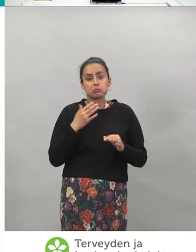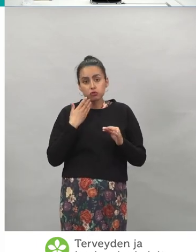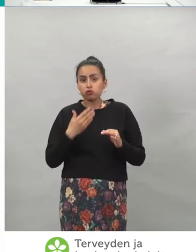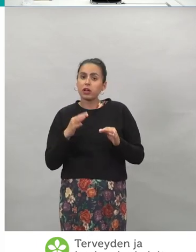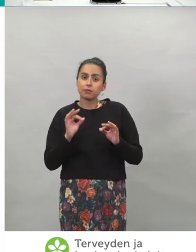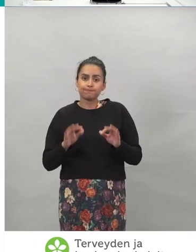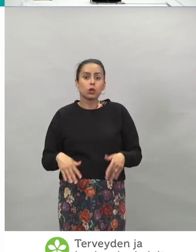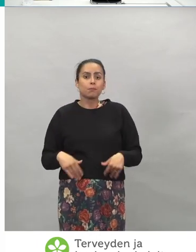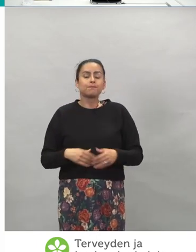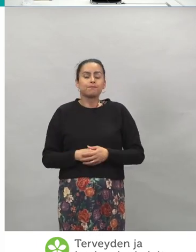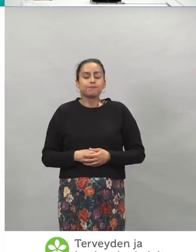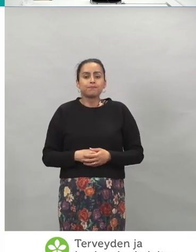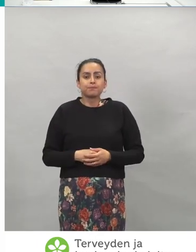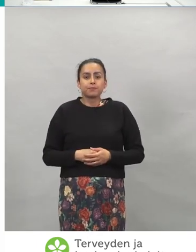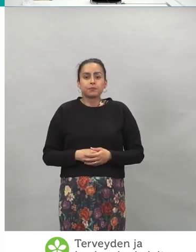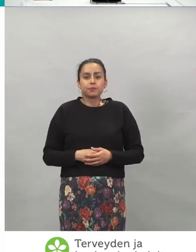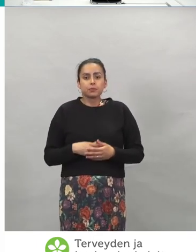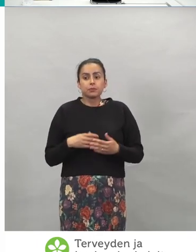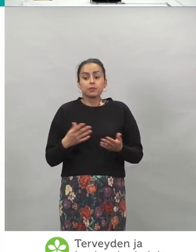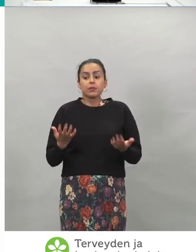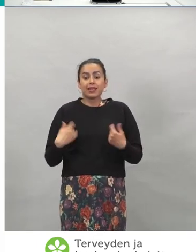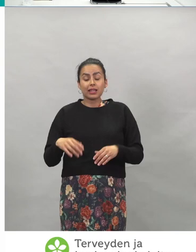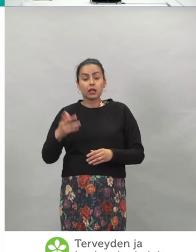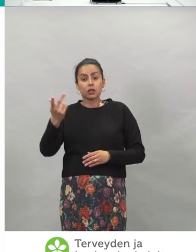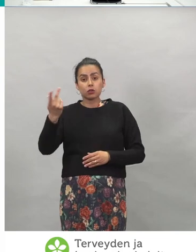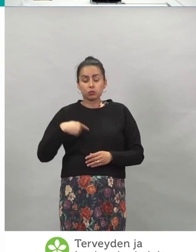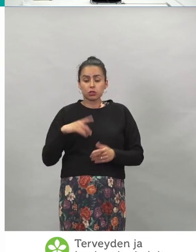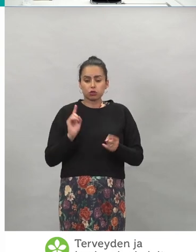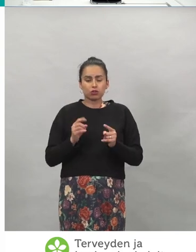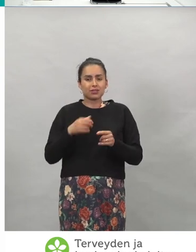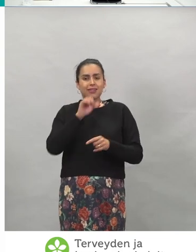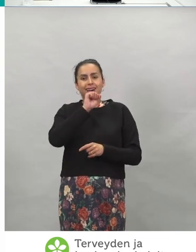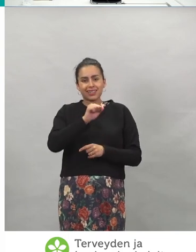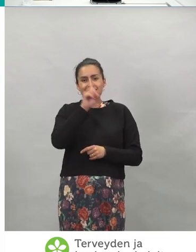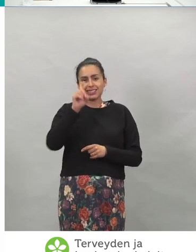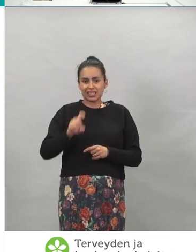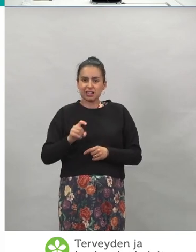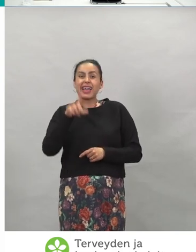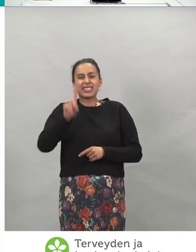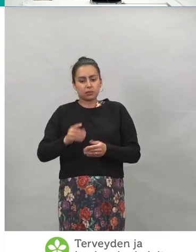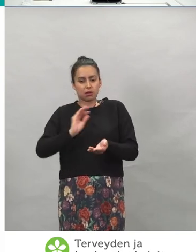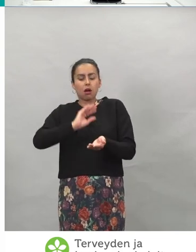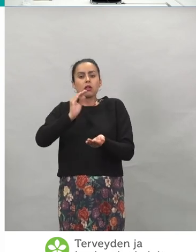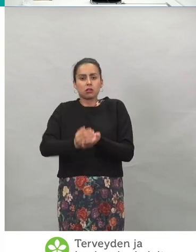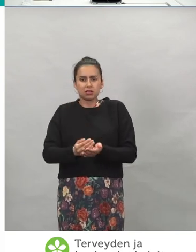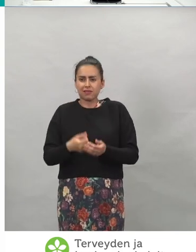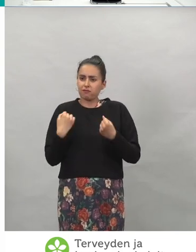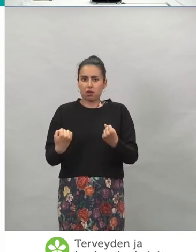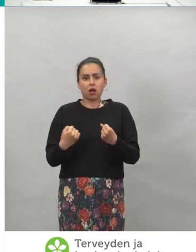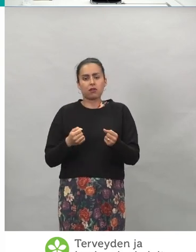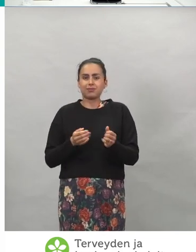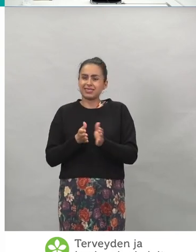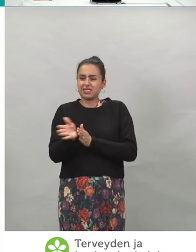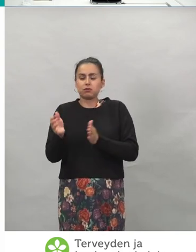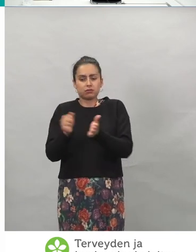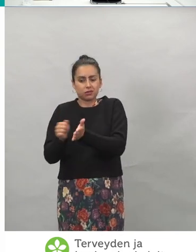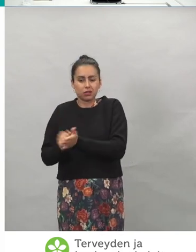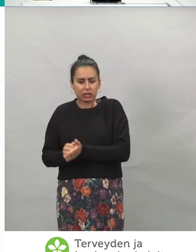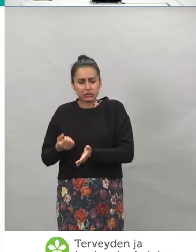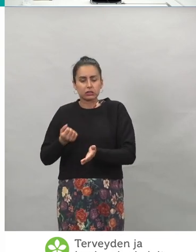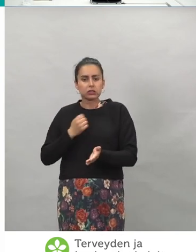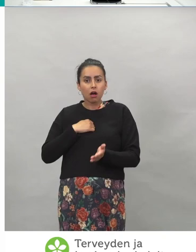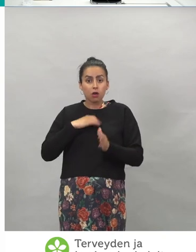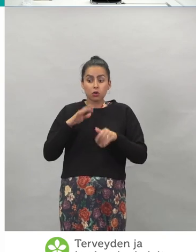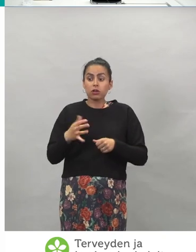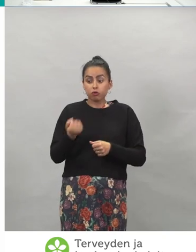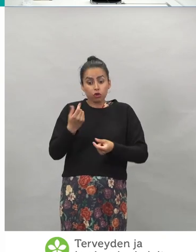Sitten kysymys on, että jos on saanut voimakkaita sivuoireita AstraZeneca ensimmäisestä rokotteesta, voiko vaihtaa RNA-rokotteeseen, vaikka olisi yli